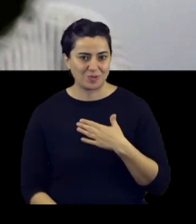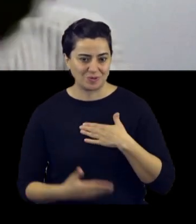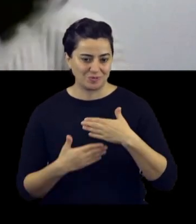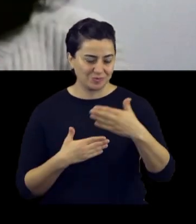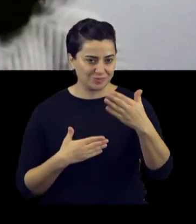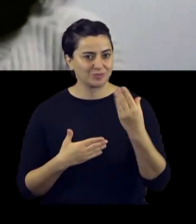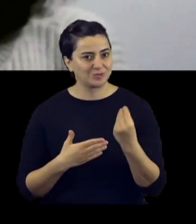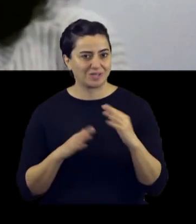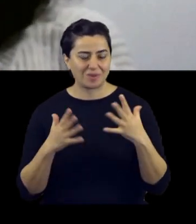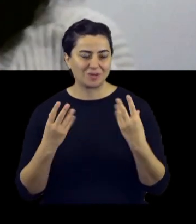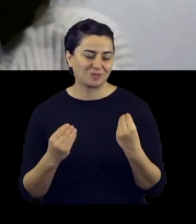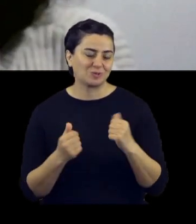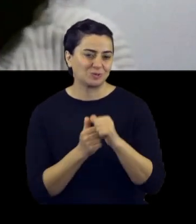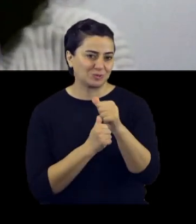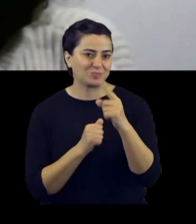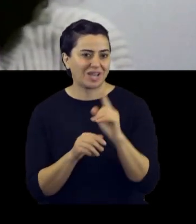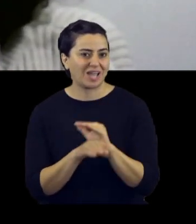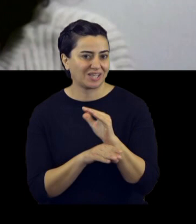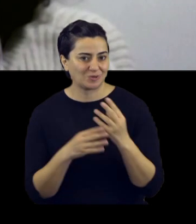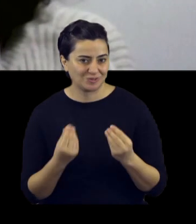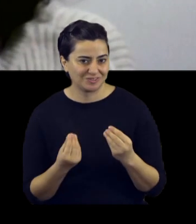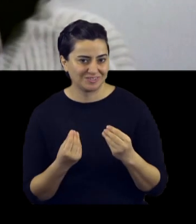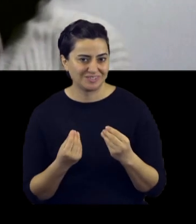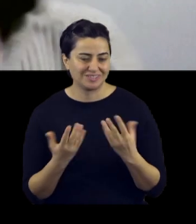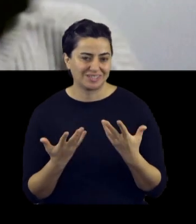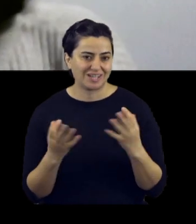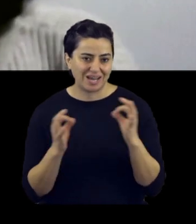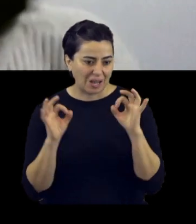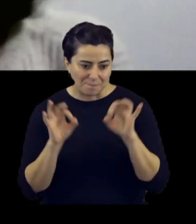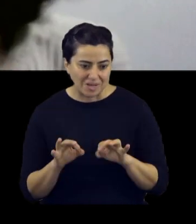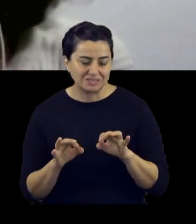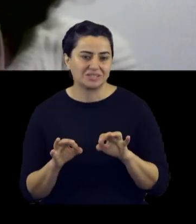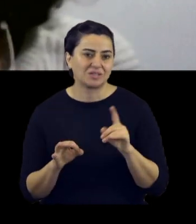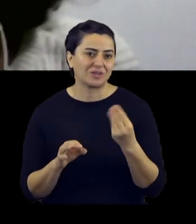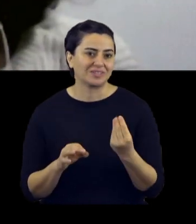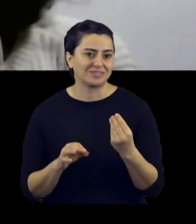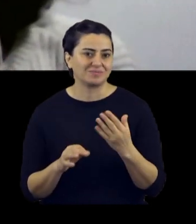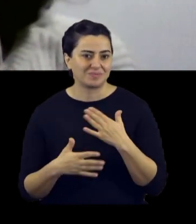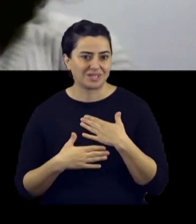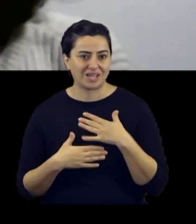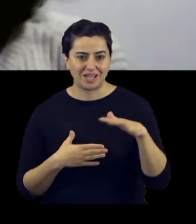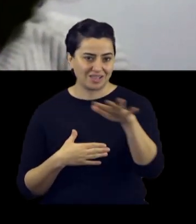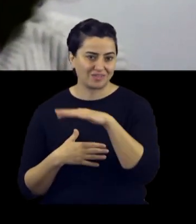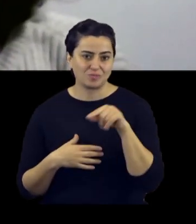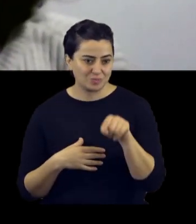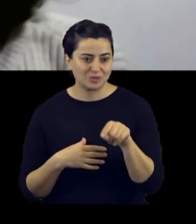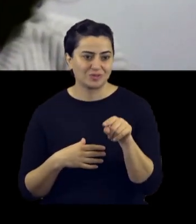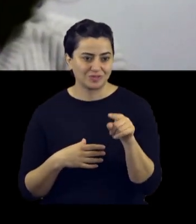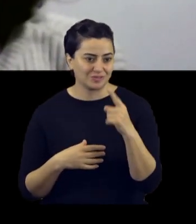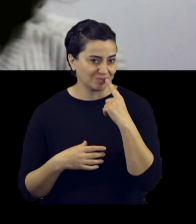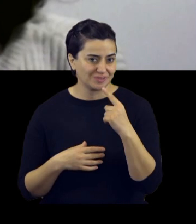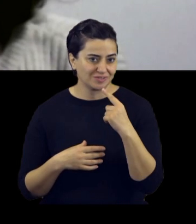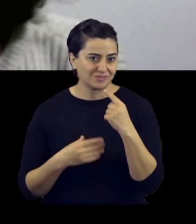önünde umarım pırıl pırıl güzel uzun bir hayat var. Ne kadar erken başlanırsa o kadar iyi. Ben de etrafımdaki herkese bu